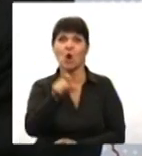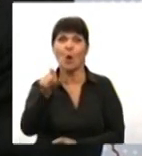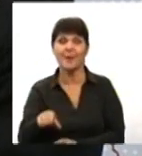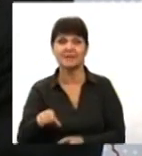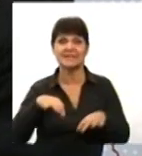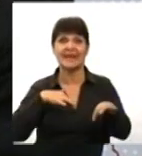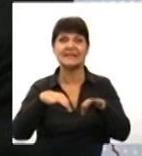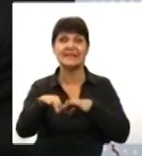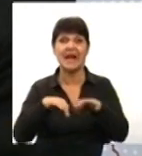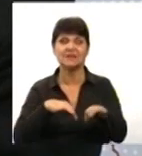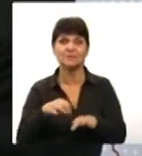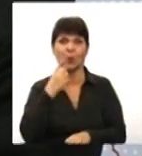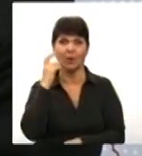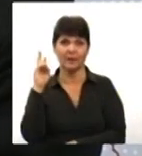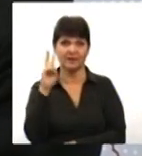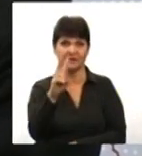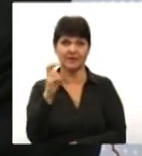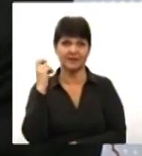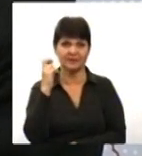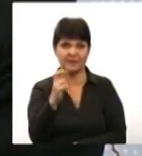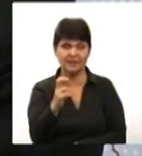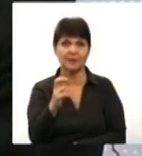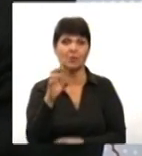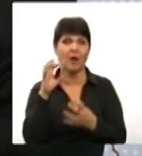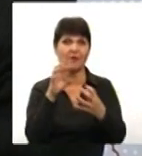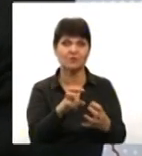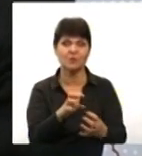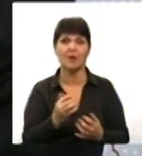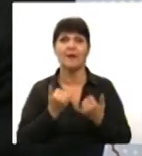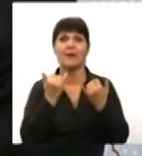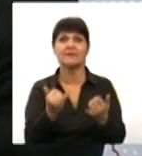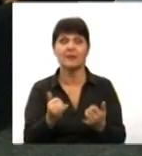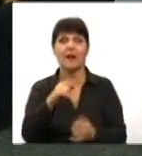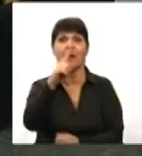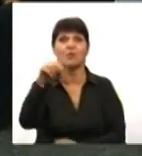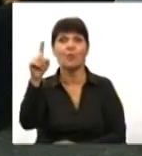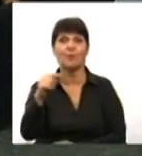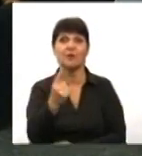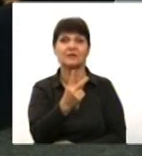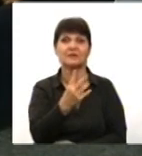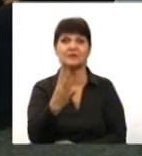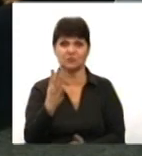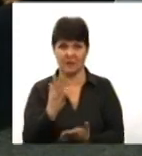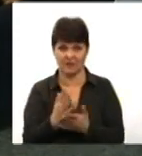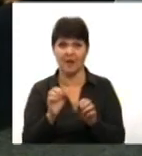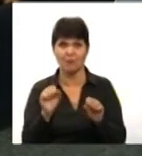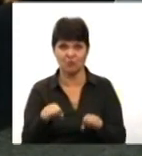він під'їжджає, щоб було озвучено, який їде маршрут. Для незрячих людей це дуже важливо. Є можливість цього пристрою?